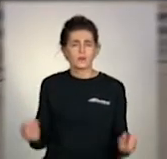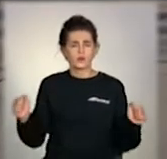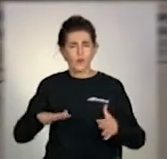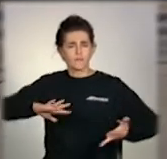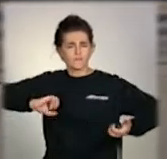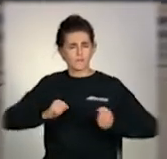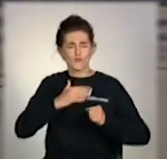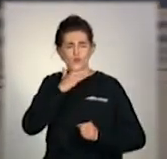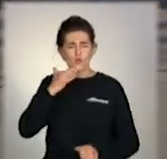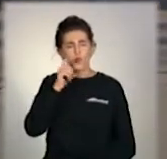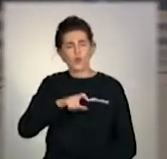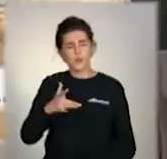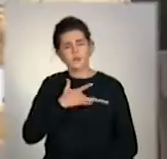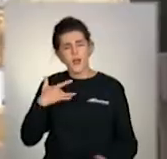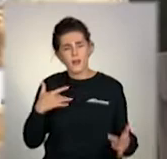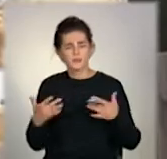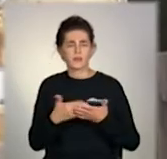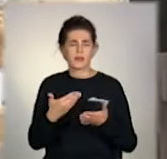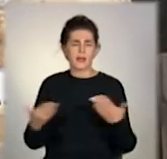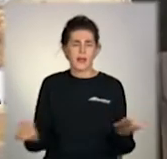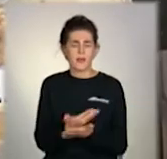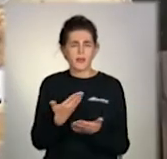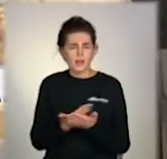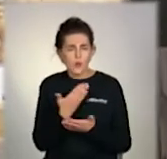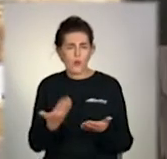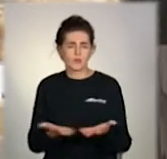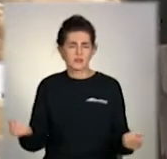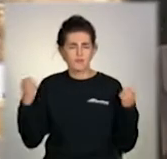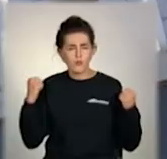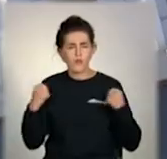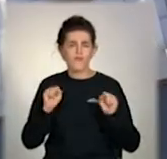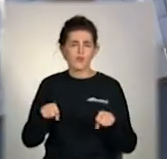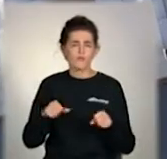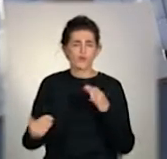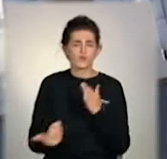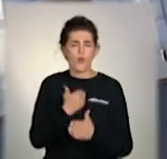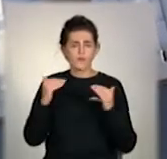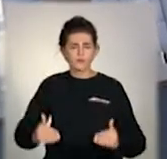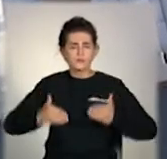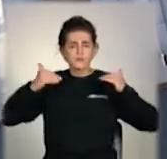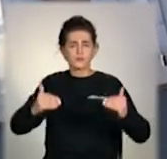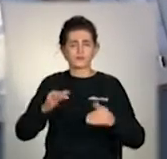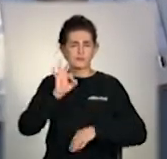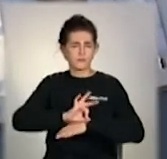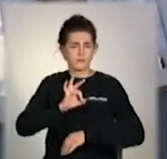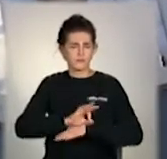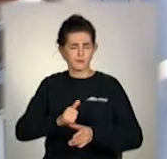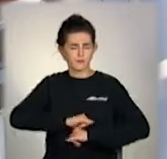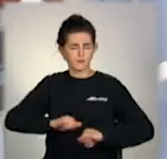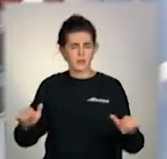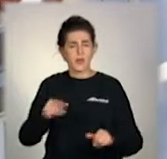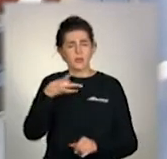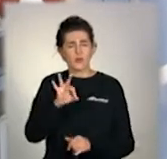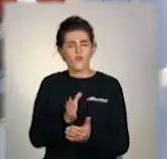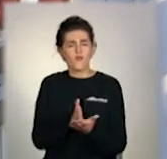відвідувачів у театрах, кіно та фітнес-центрах може викликати новий сплеск захворюваності, прогнозують експерти. Та вихід є,